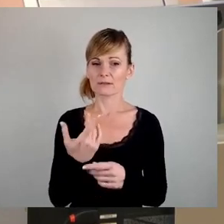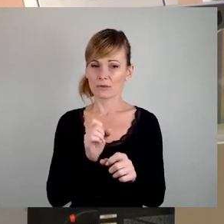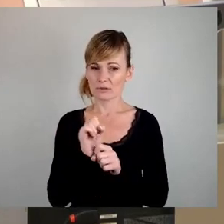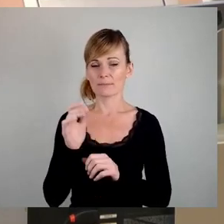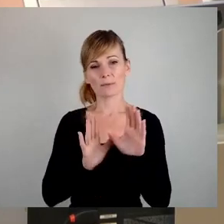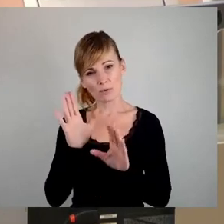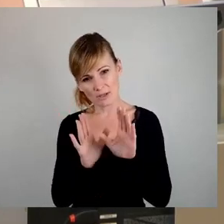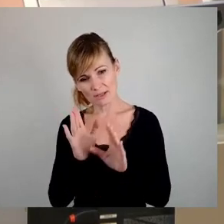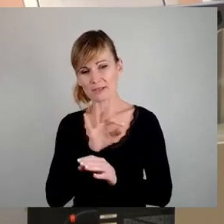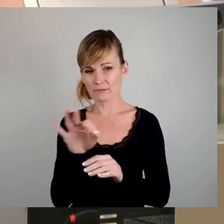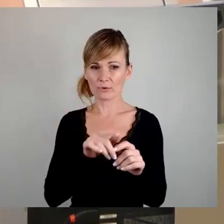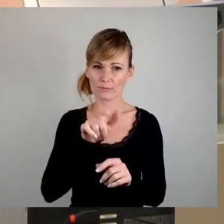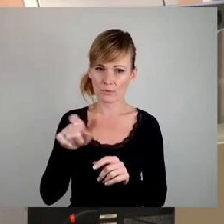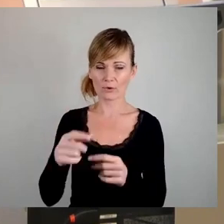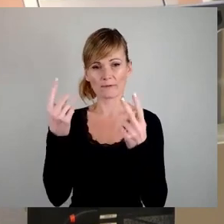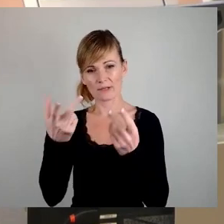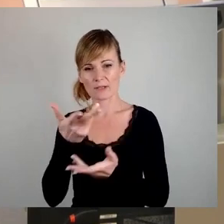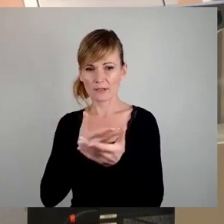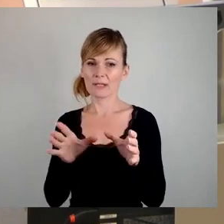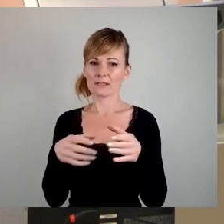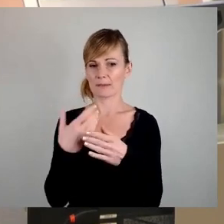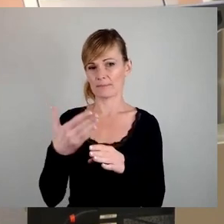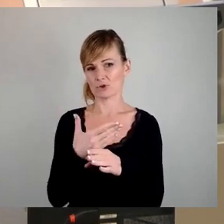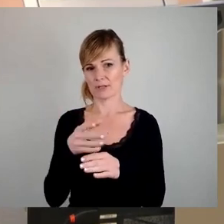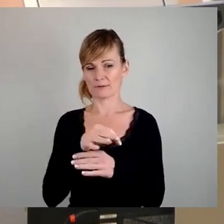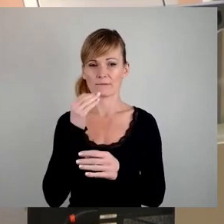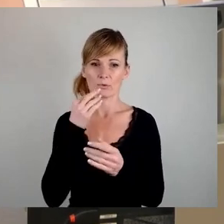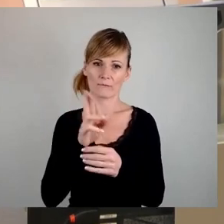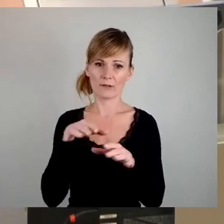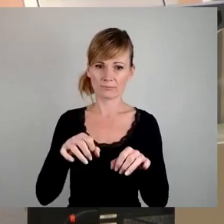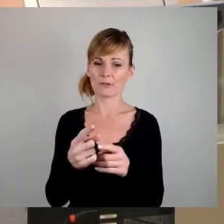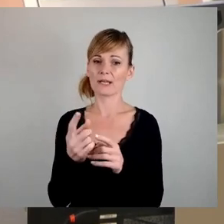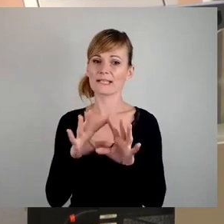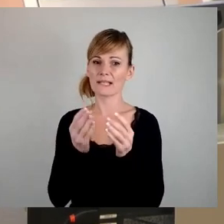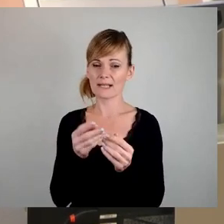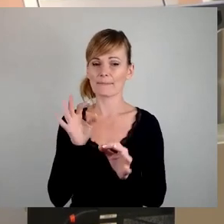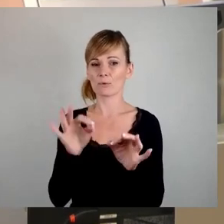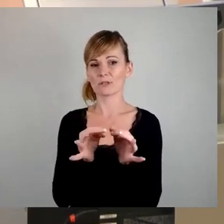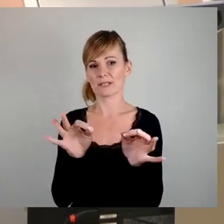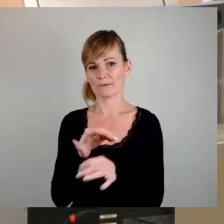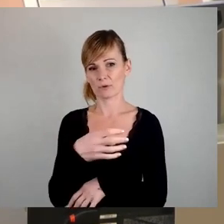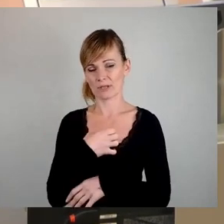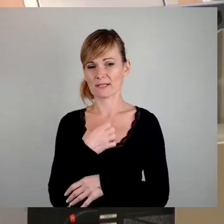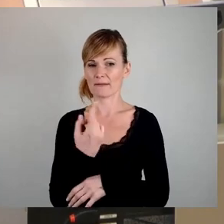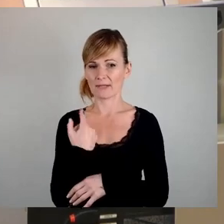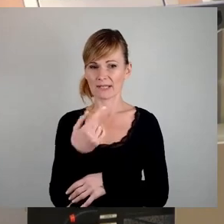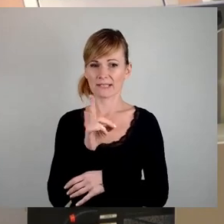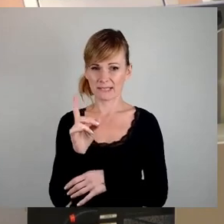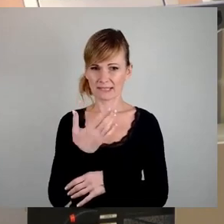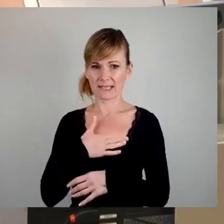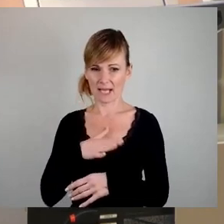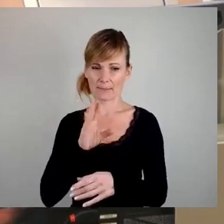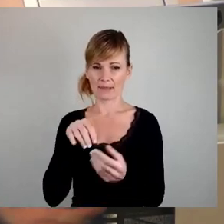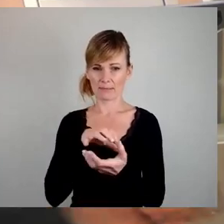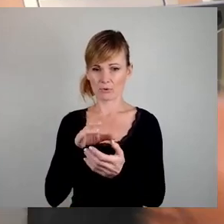für sehr wichtig halten. Insgesamt gesehen jedenfalls ist es ein guter Tag für Dresden, bei dem wir als Dissidenten gerne mitmischen. Vielen Dank.